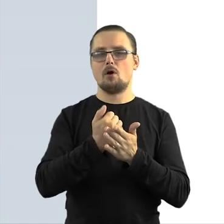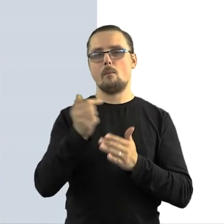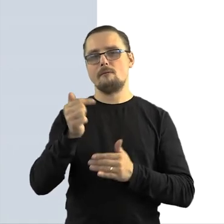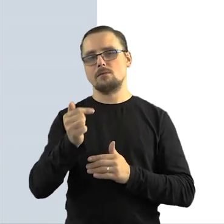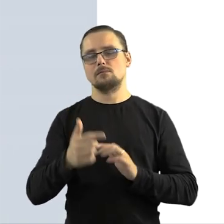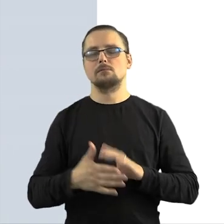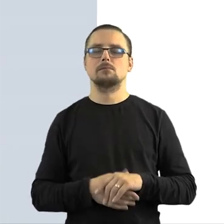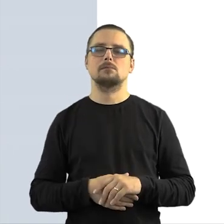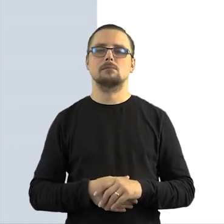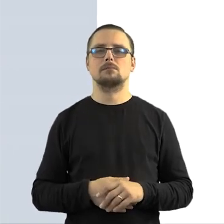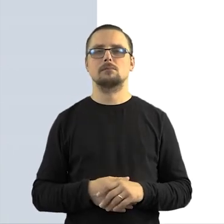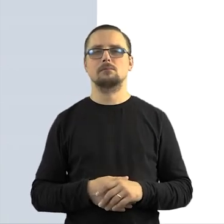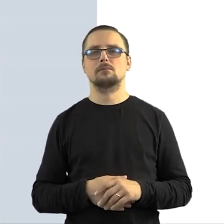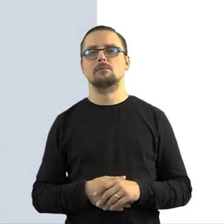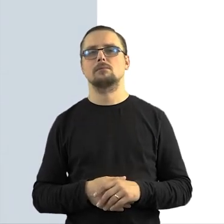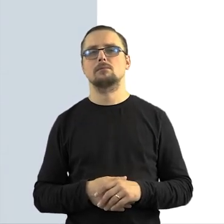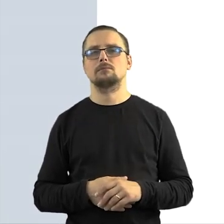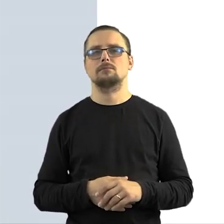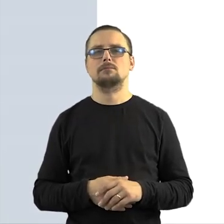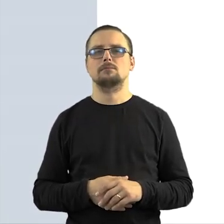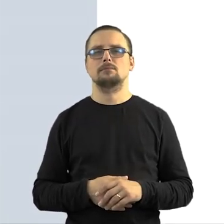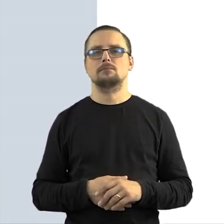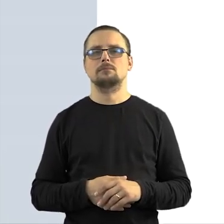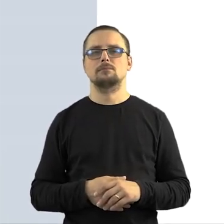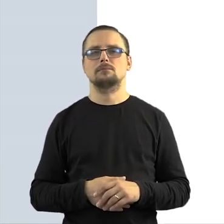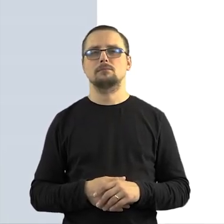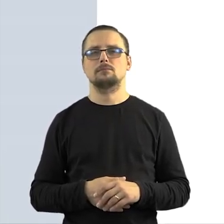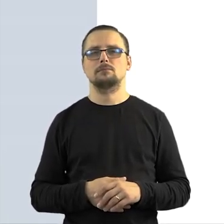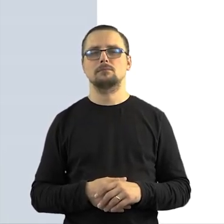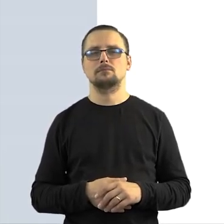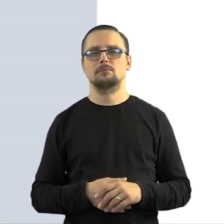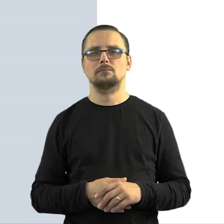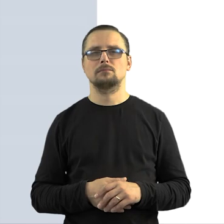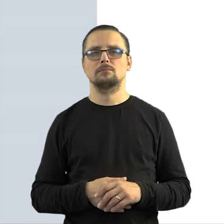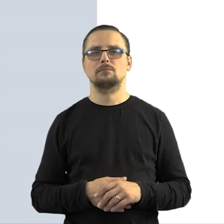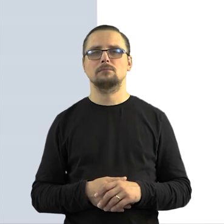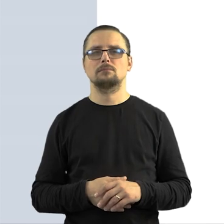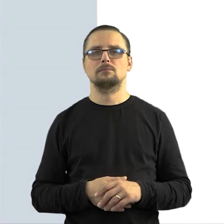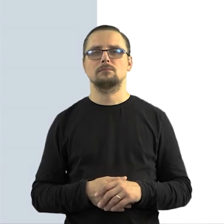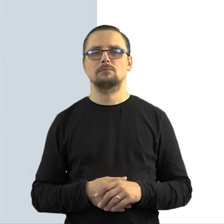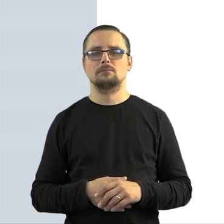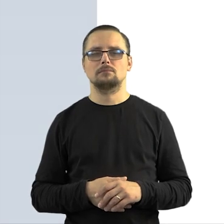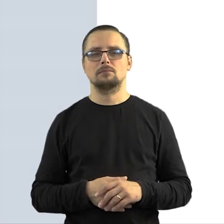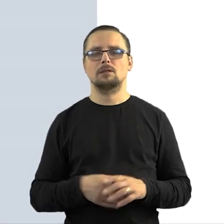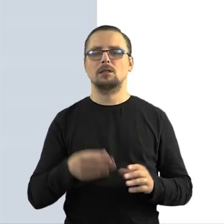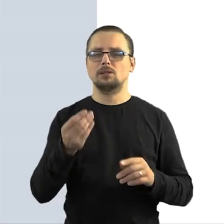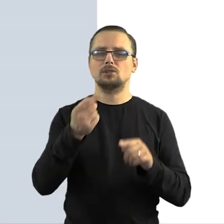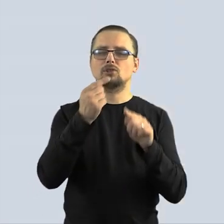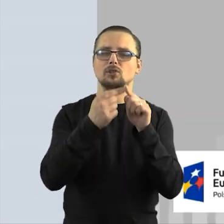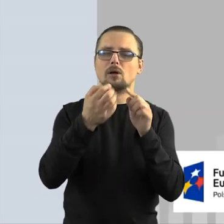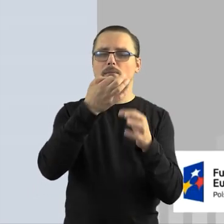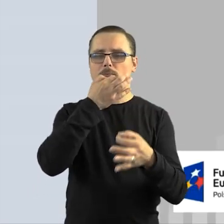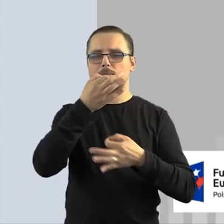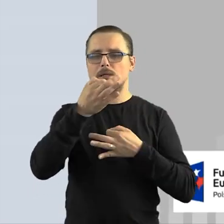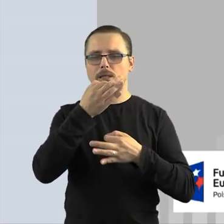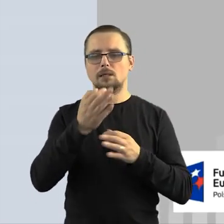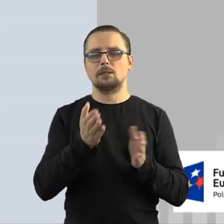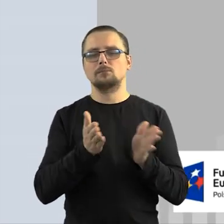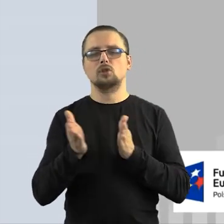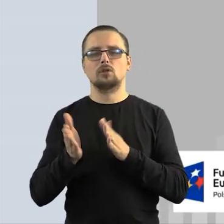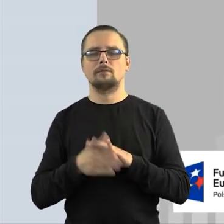pewnego typu zobowiązania prawa i obowiązki. I tutaj pozostały już nam